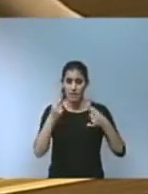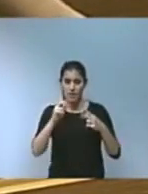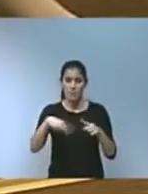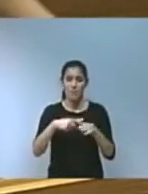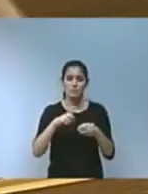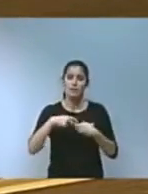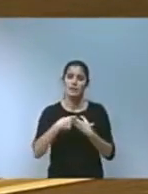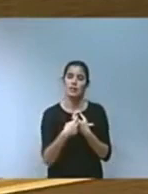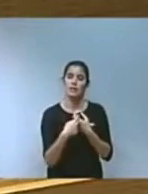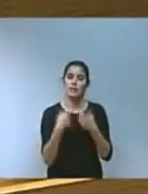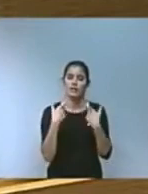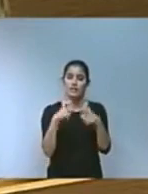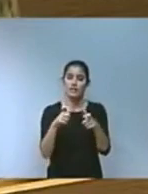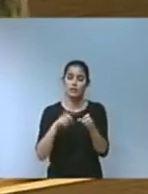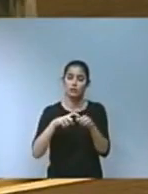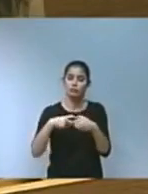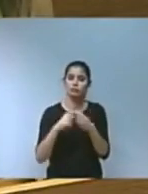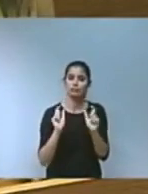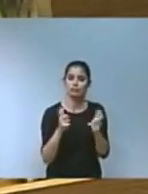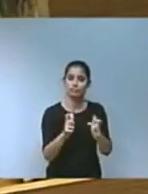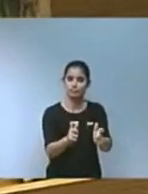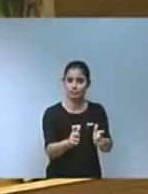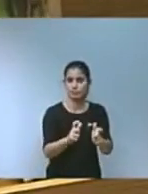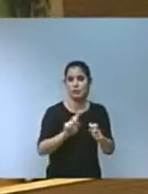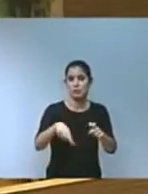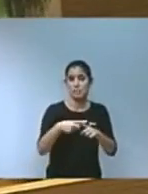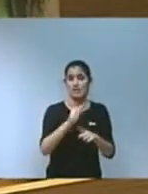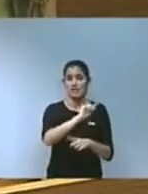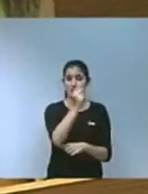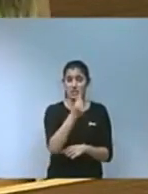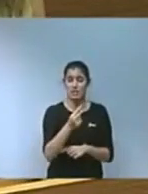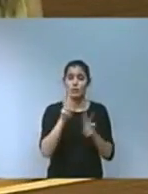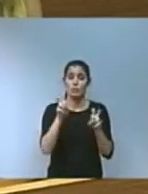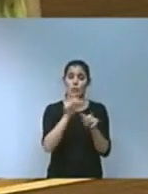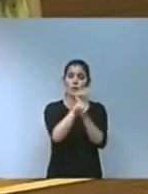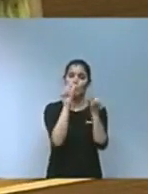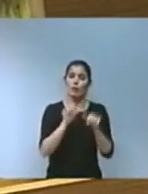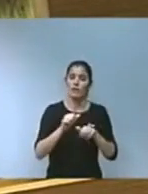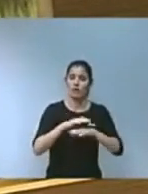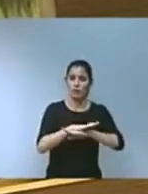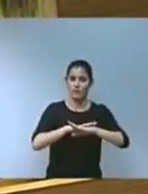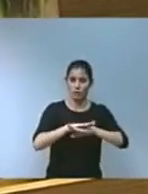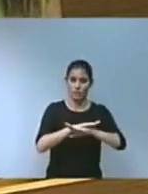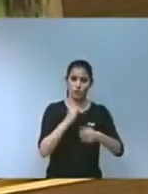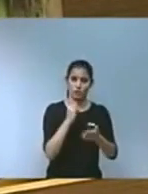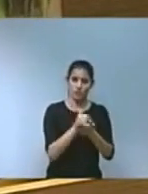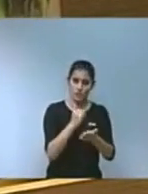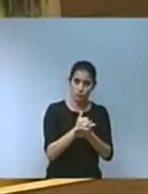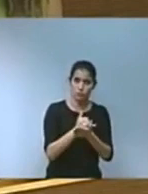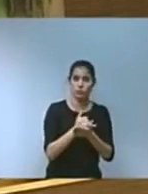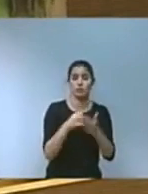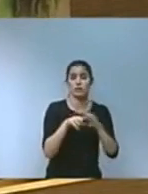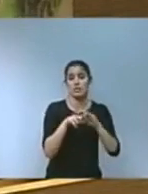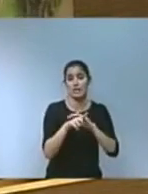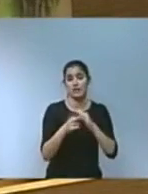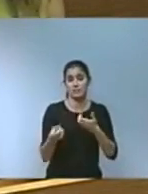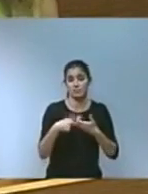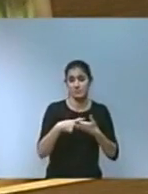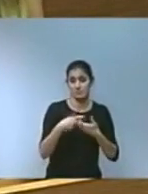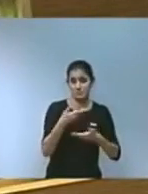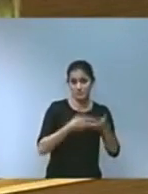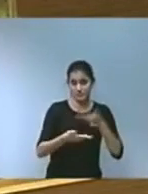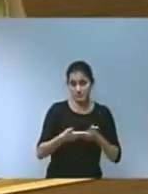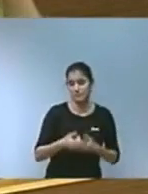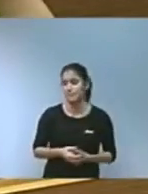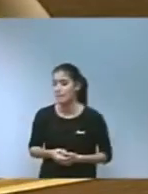sector a través del comitè executiu i dissenyarà un nou model de governança de l'institut i dels agents implicats en el sector agroalimentari